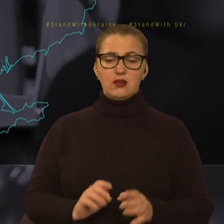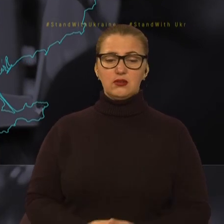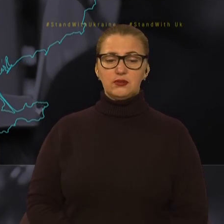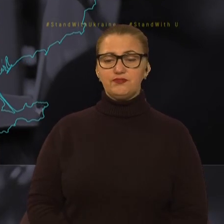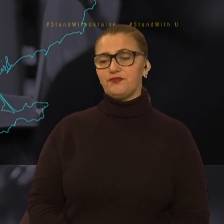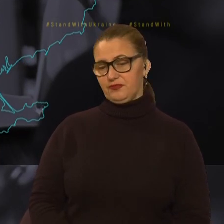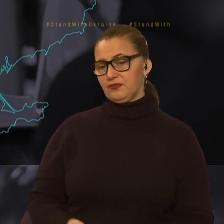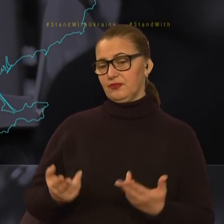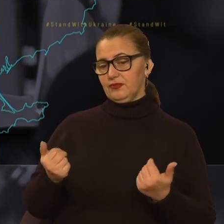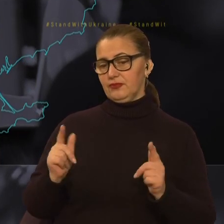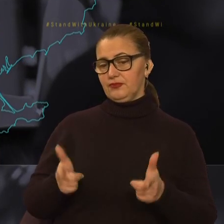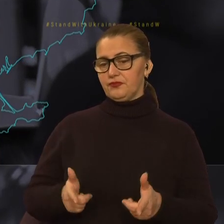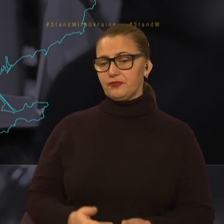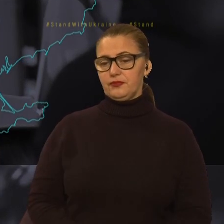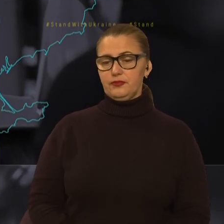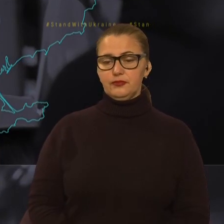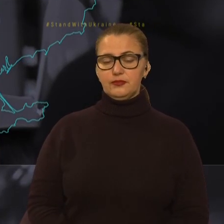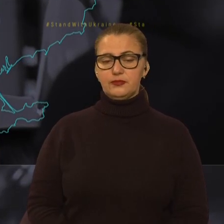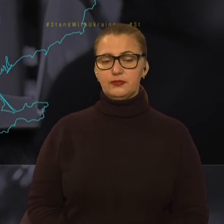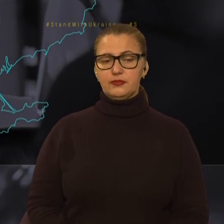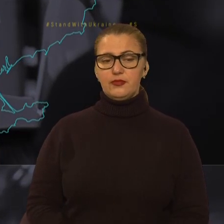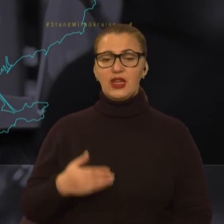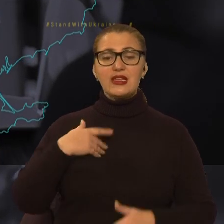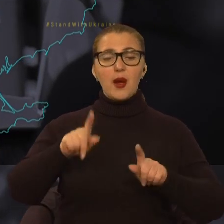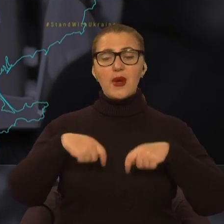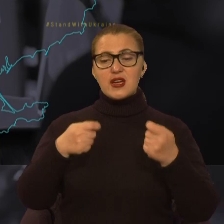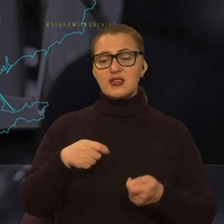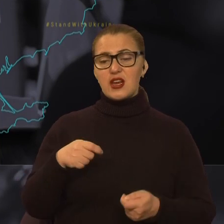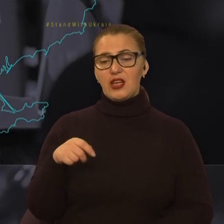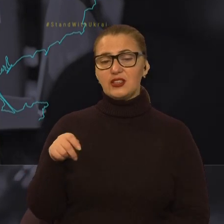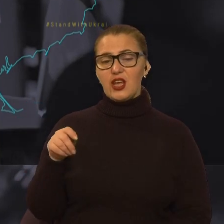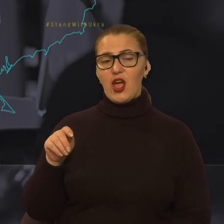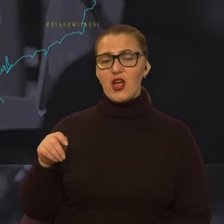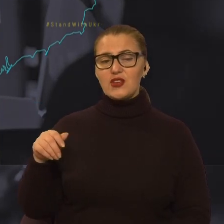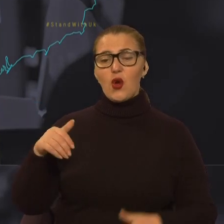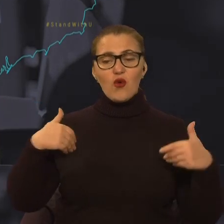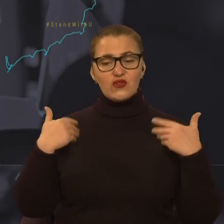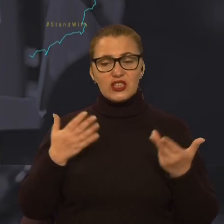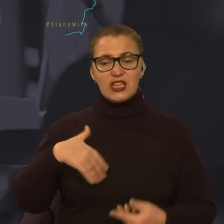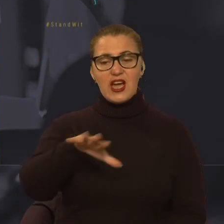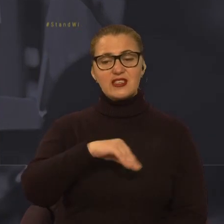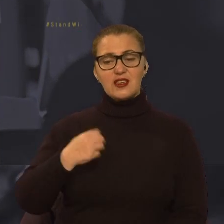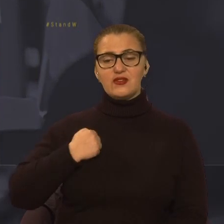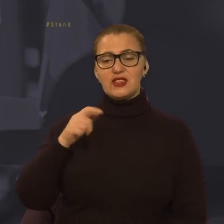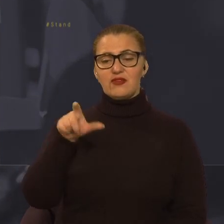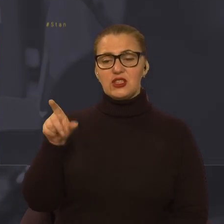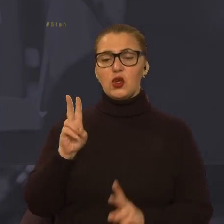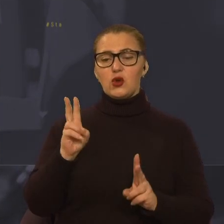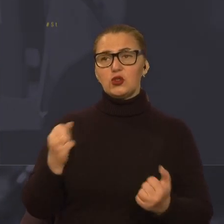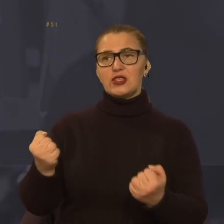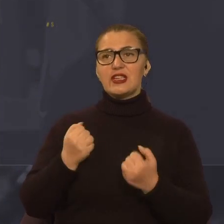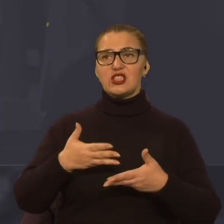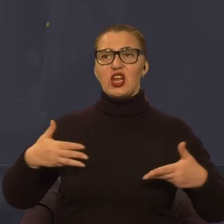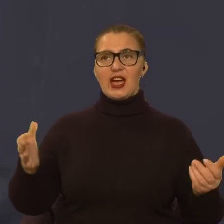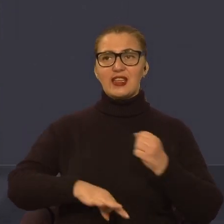Згоден. Пане Євгене, я передаю вітання всім захисникам, які зараз боронять нас на східних рубежах.